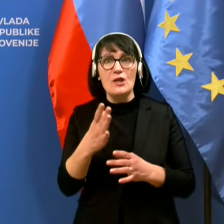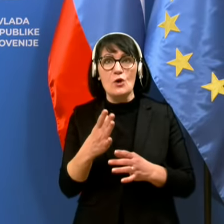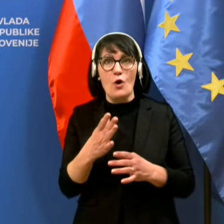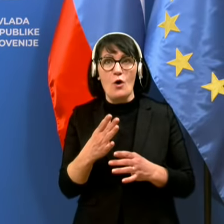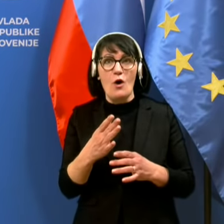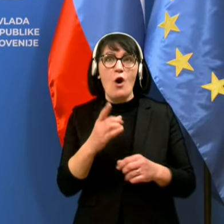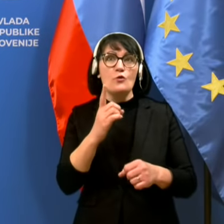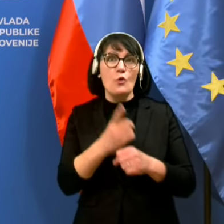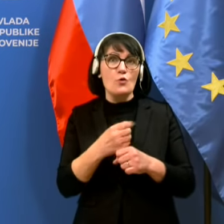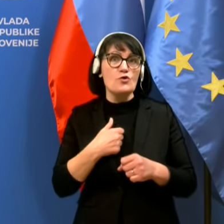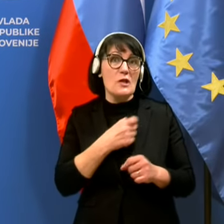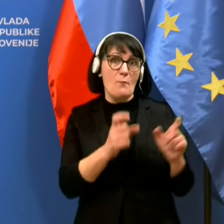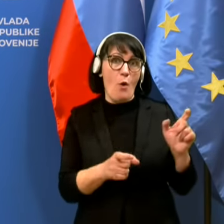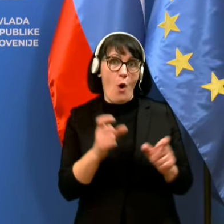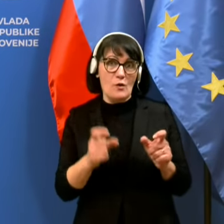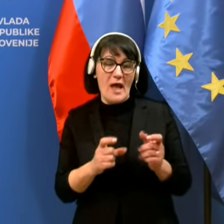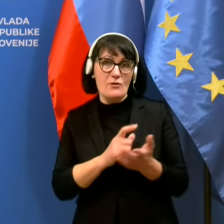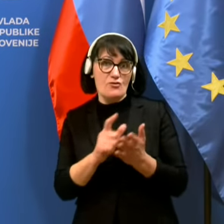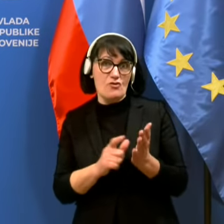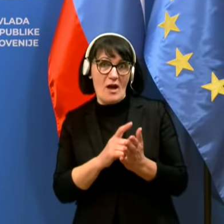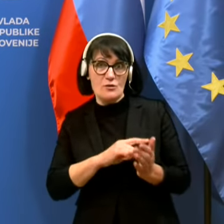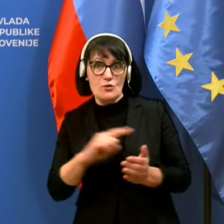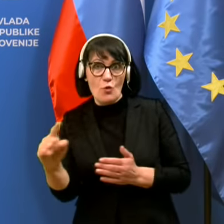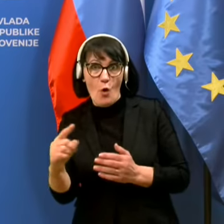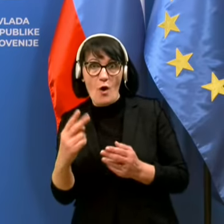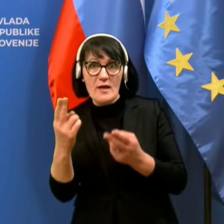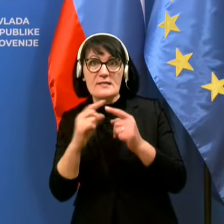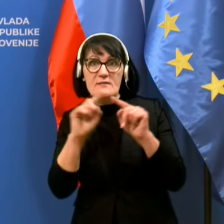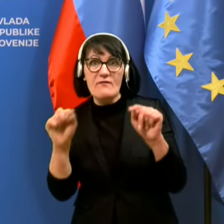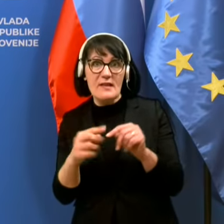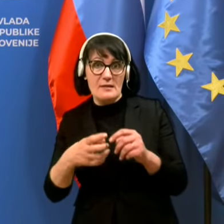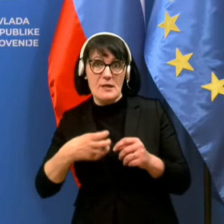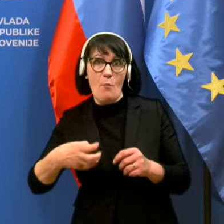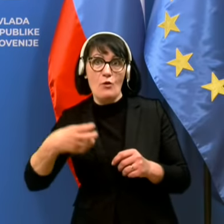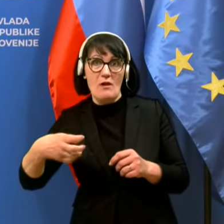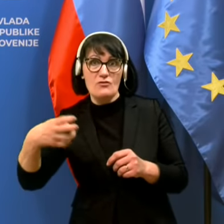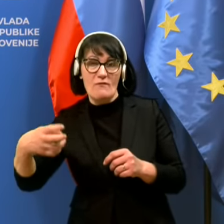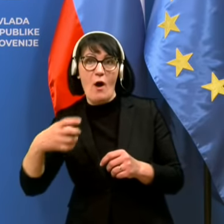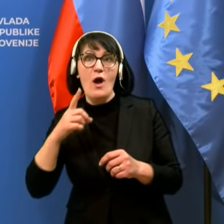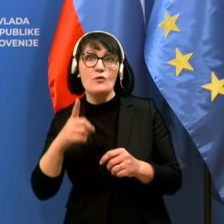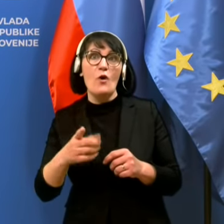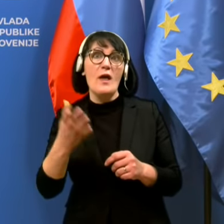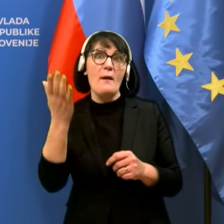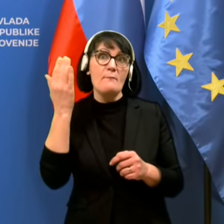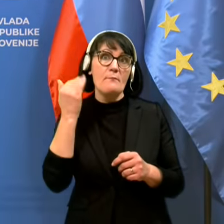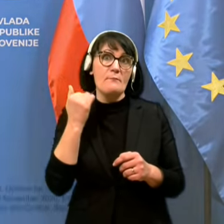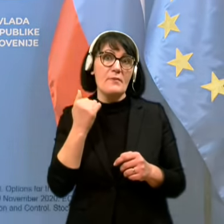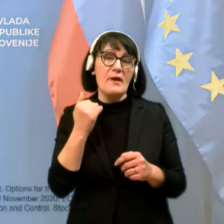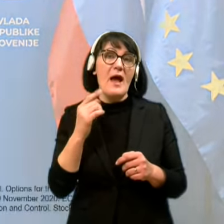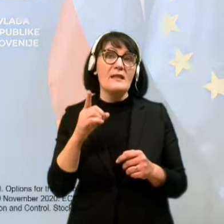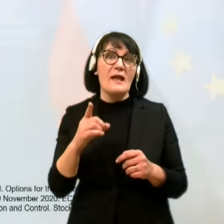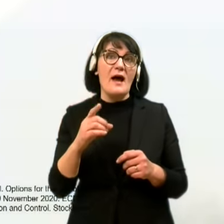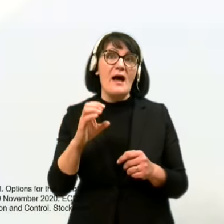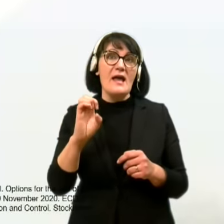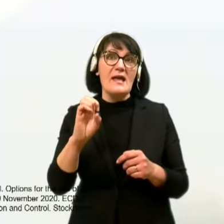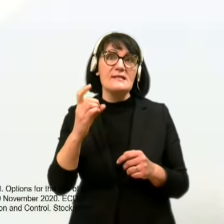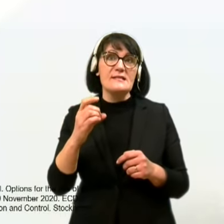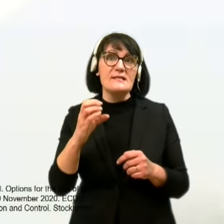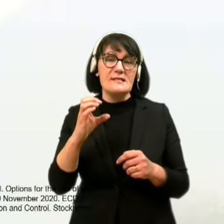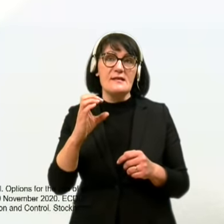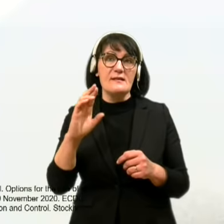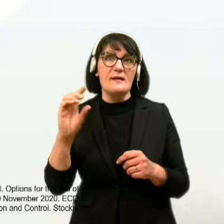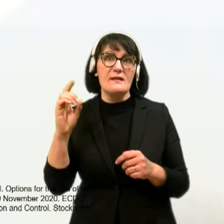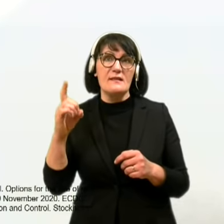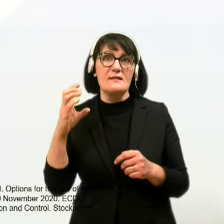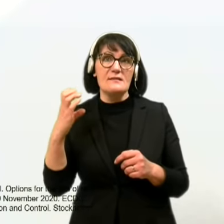čas do izvida se je podaljševal. In ravno to je tisto, ki je VHO in ECDC povdarjata kot pomemben